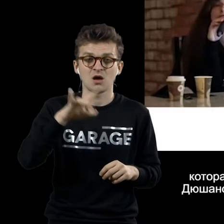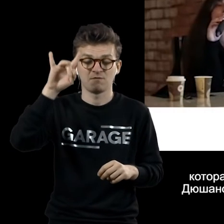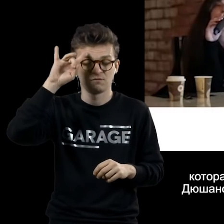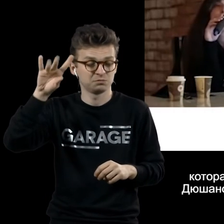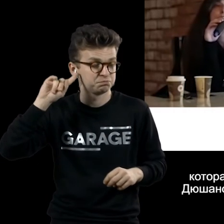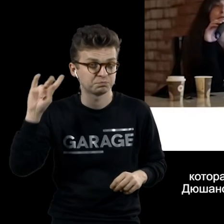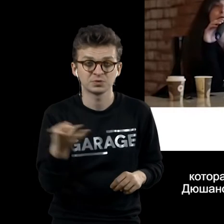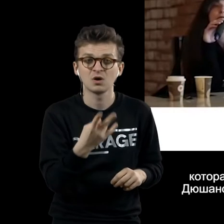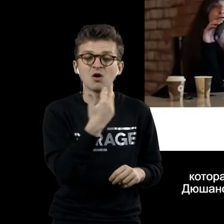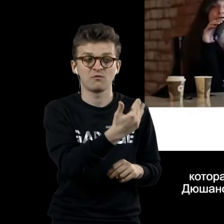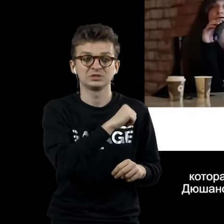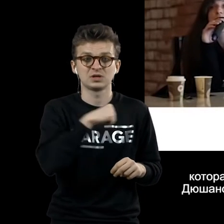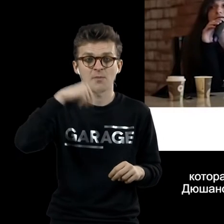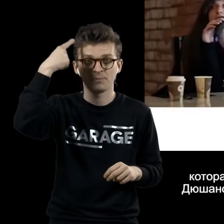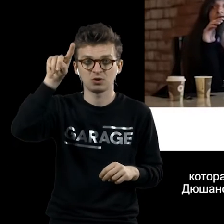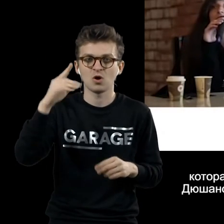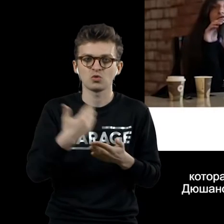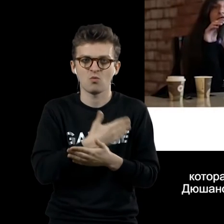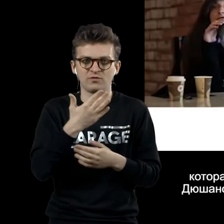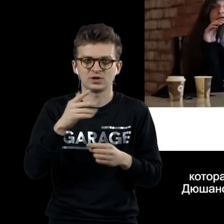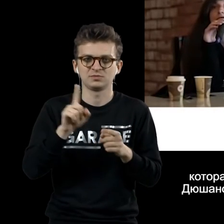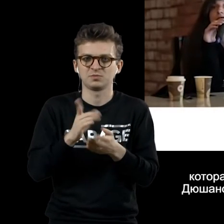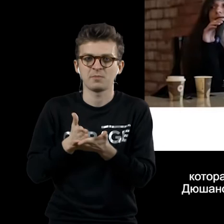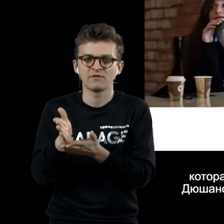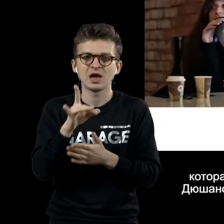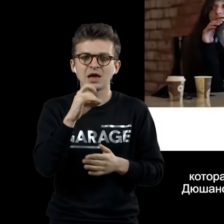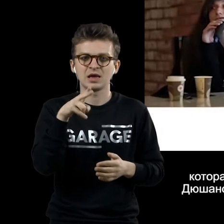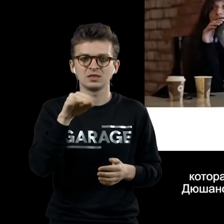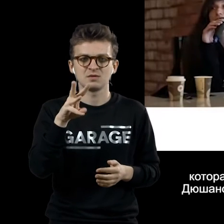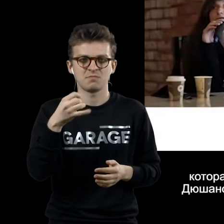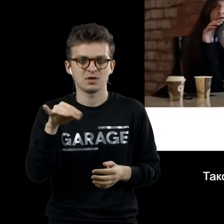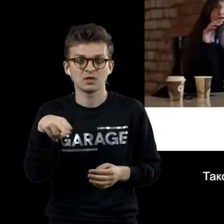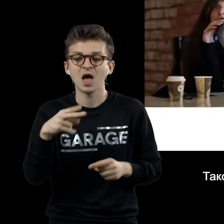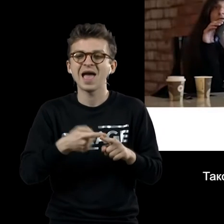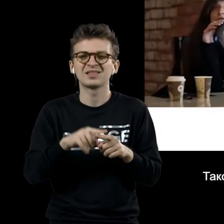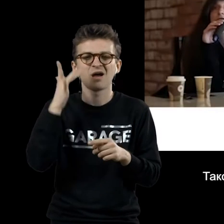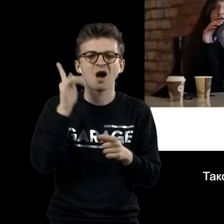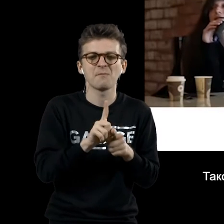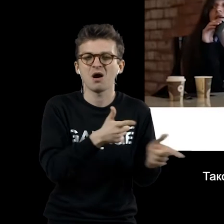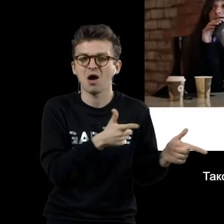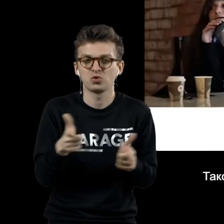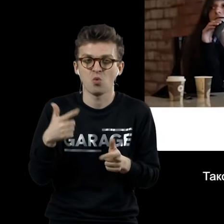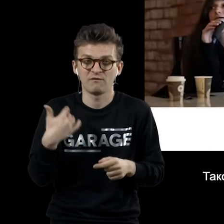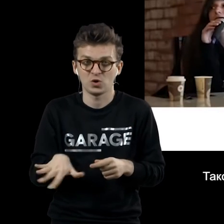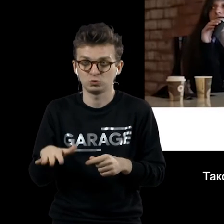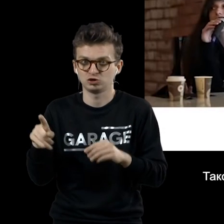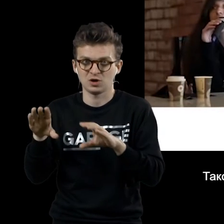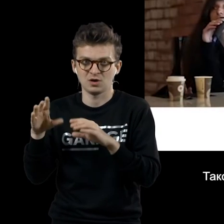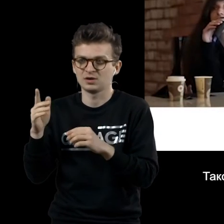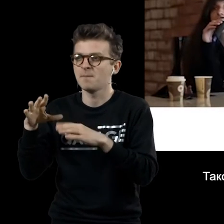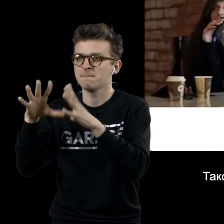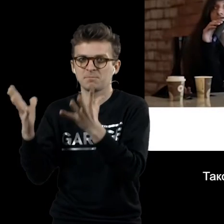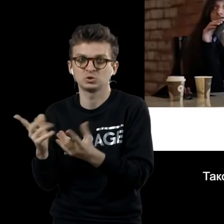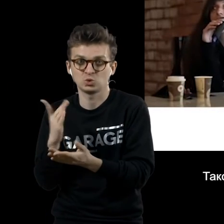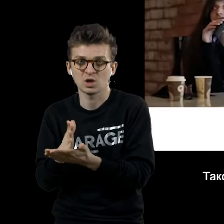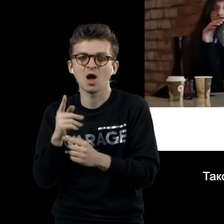придуманный Дюшаном, жанр «редди-мейта». «Реди-мейт», то есть готовый предмет, такой странный англицизм, жил он к тому